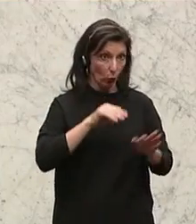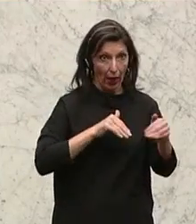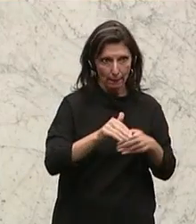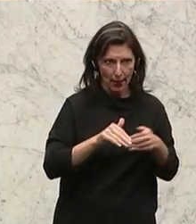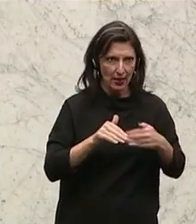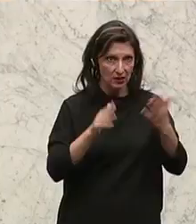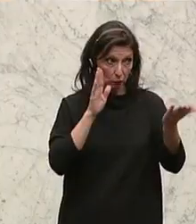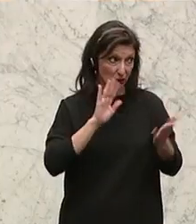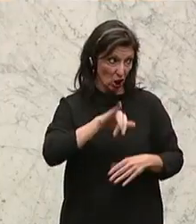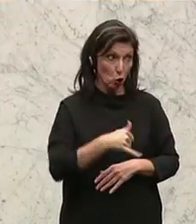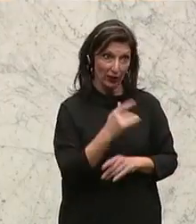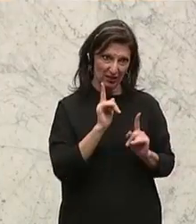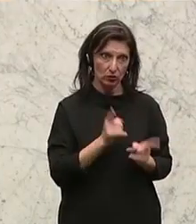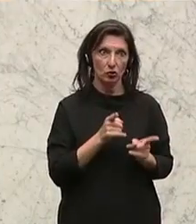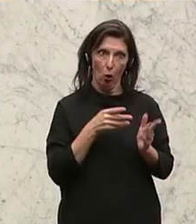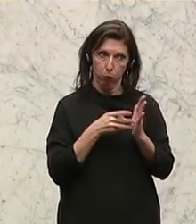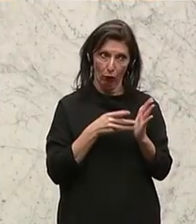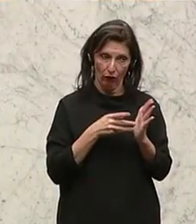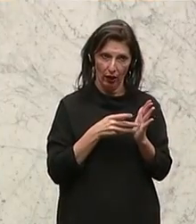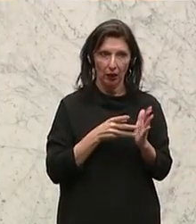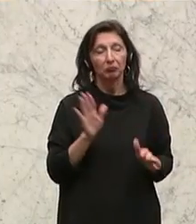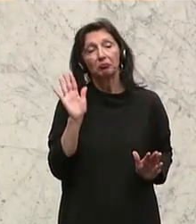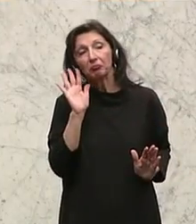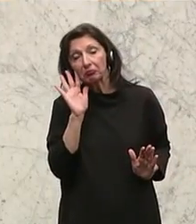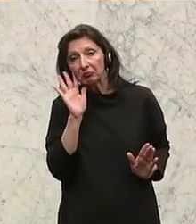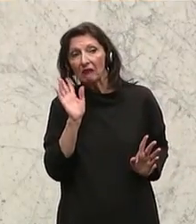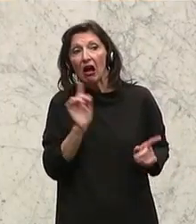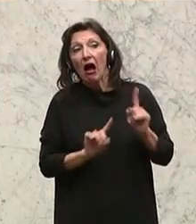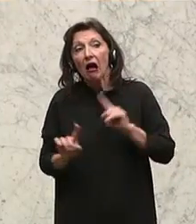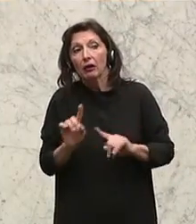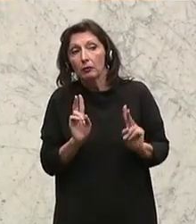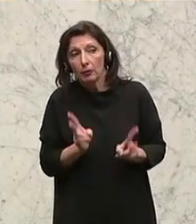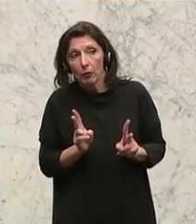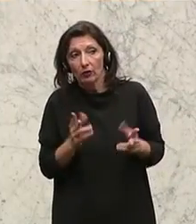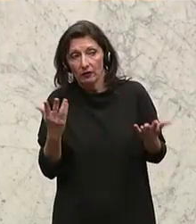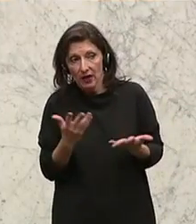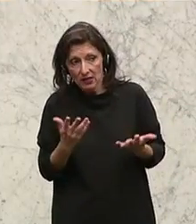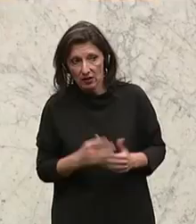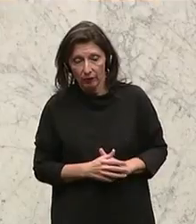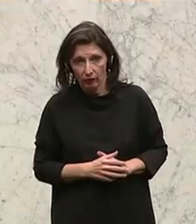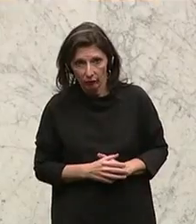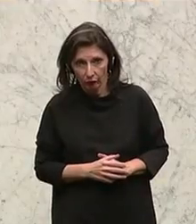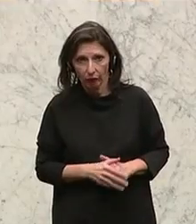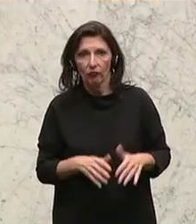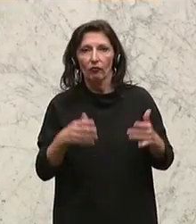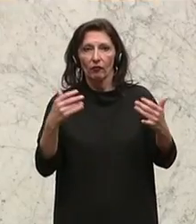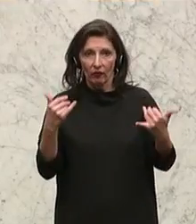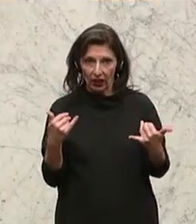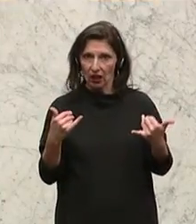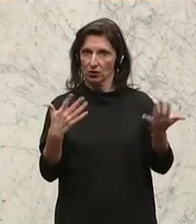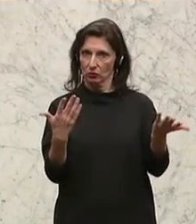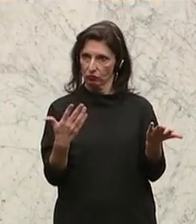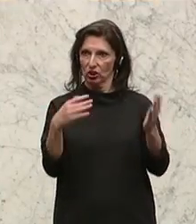Ministerium, das zu prüfen, dass es möglich sein soll, genau den nun per Gesetz